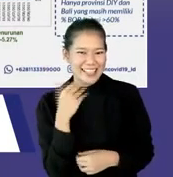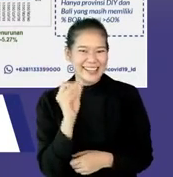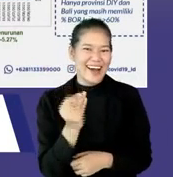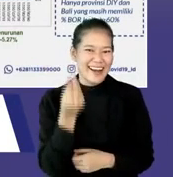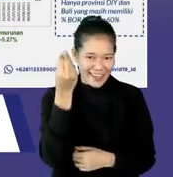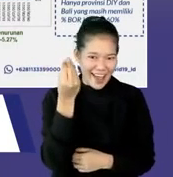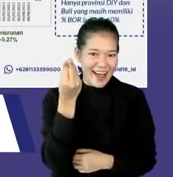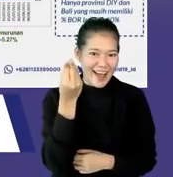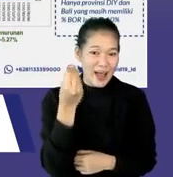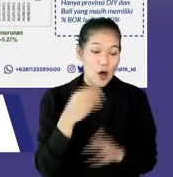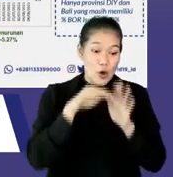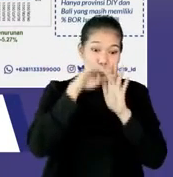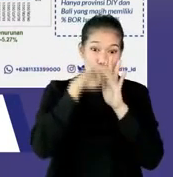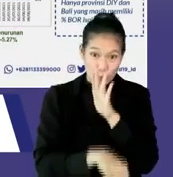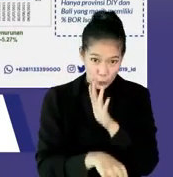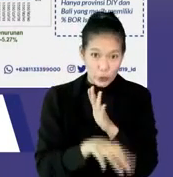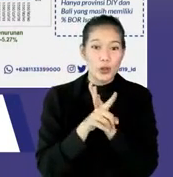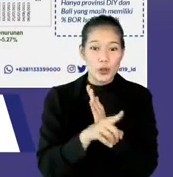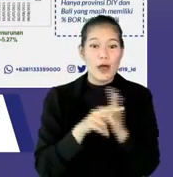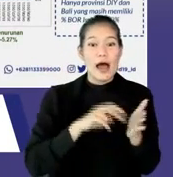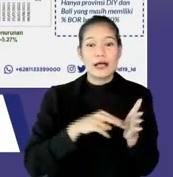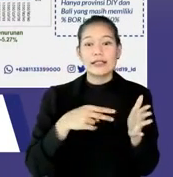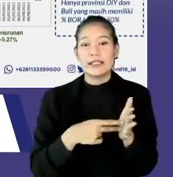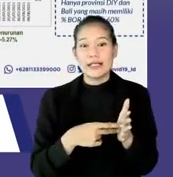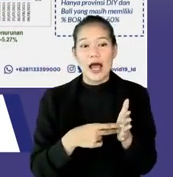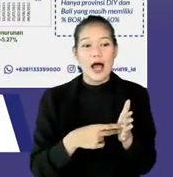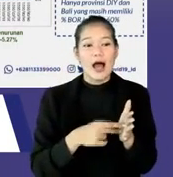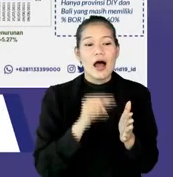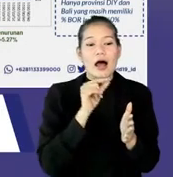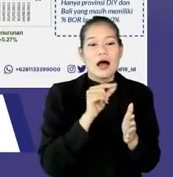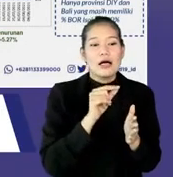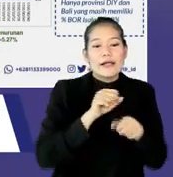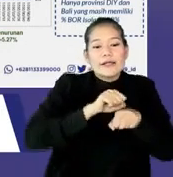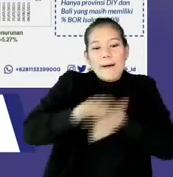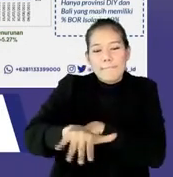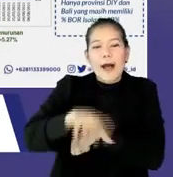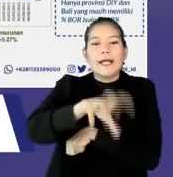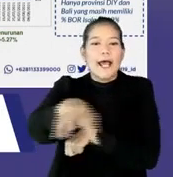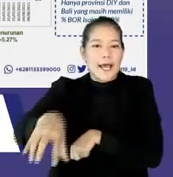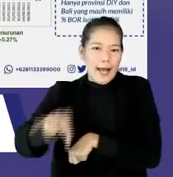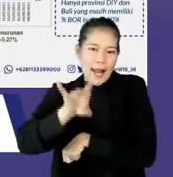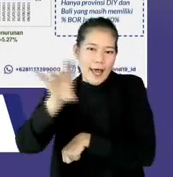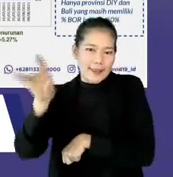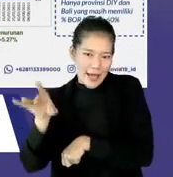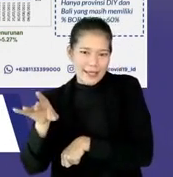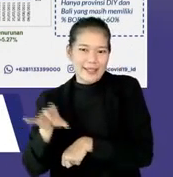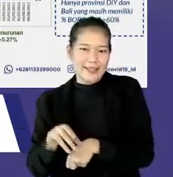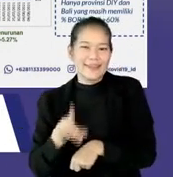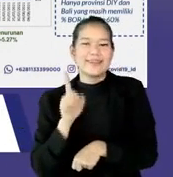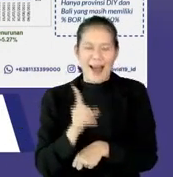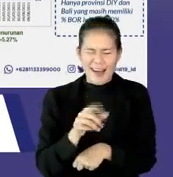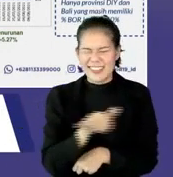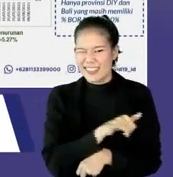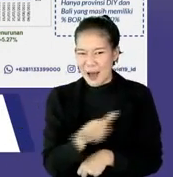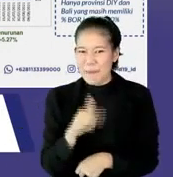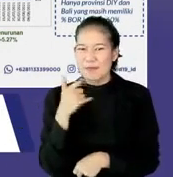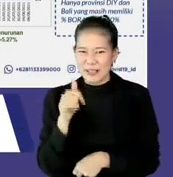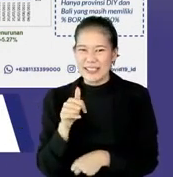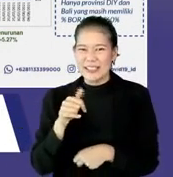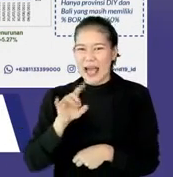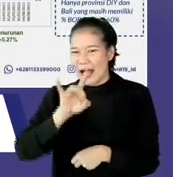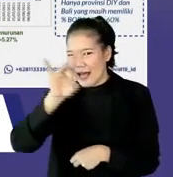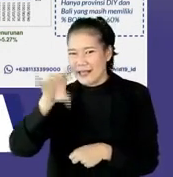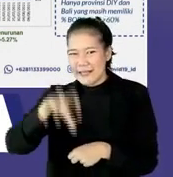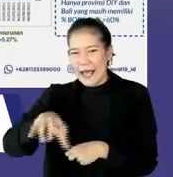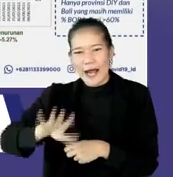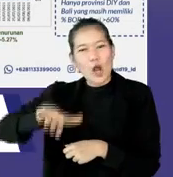DKI Jakarta, waktu dia turun, dia juga akan jadi penyangga untuk daerah sekitarnya. Saya juga yakin nih, jadi ceritanya yang lain juga sama nih bentuknya, seperti